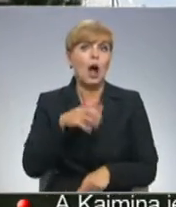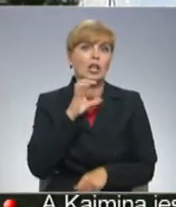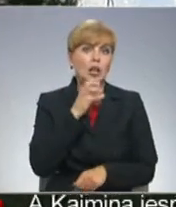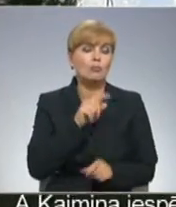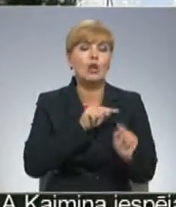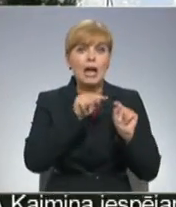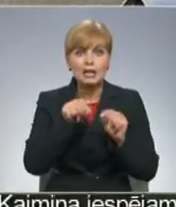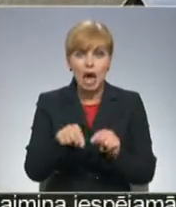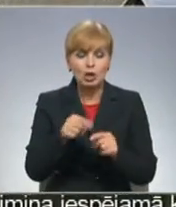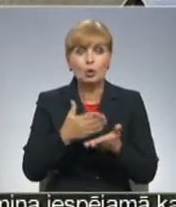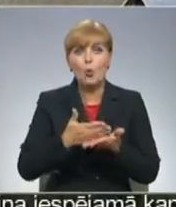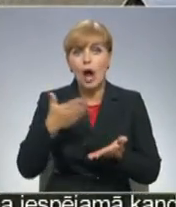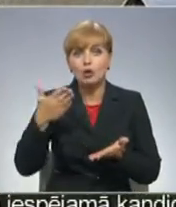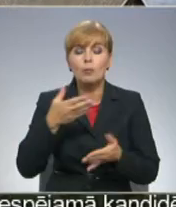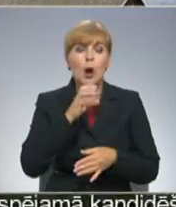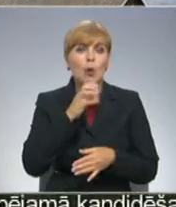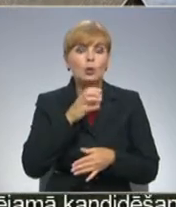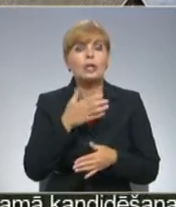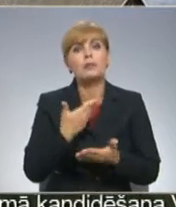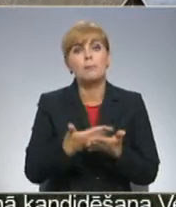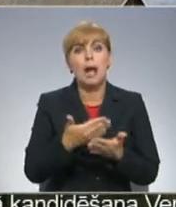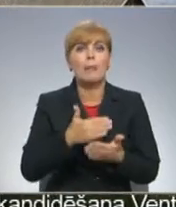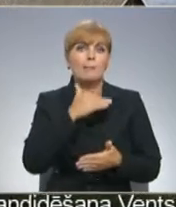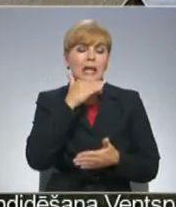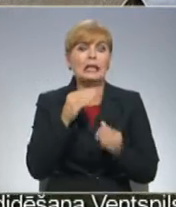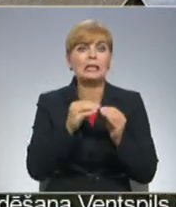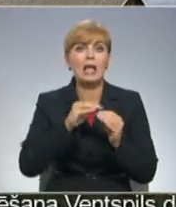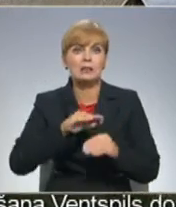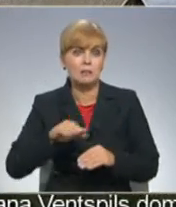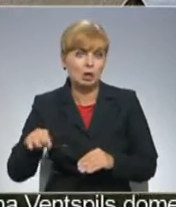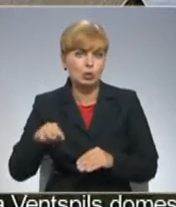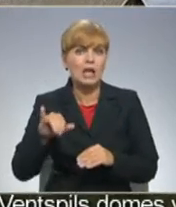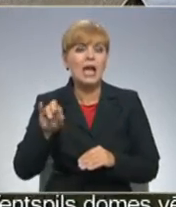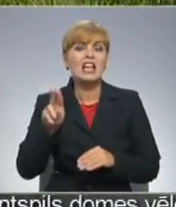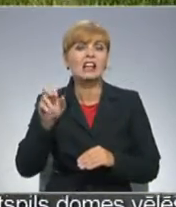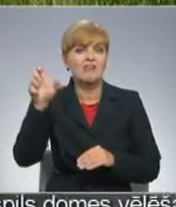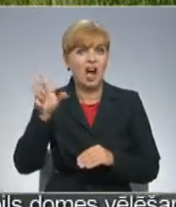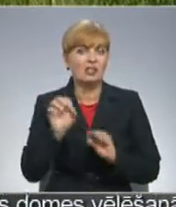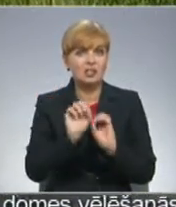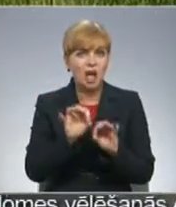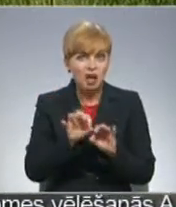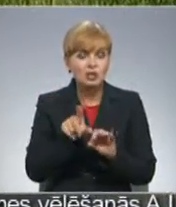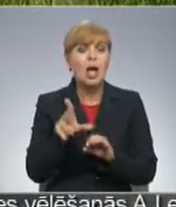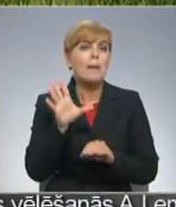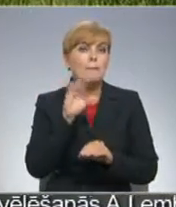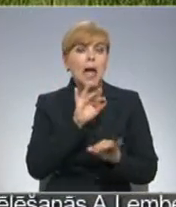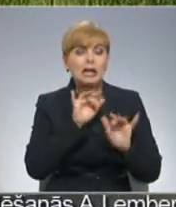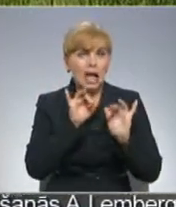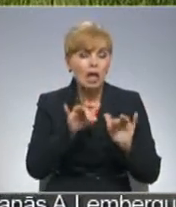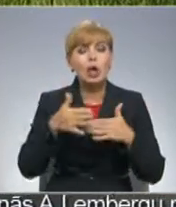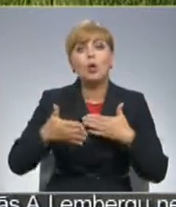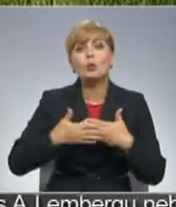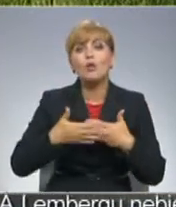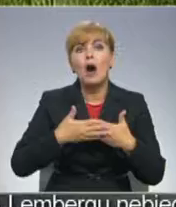Ierodoties notikuma vietā, ūdens pieteik labākajā gadījumā desmit minūtēm stāstīja ilvars paļums un tad atliekot meklēt iespējami tuvākās ūdens